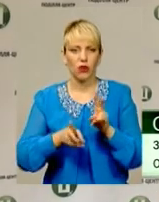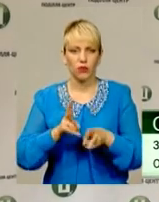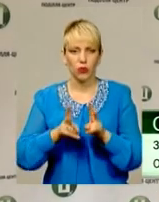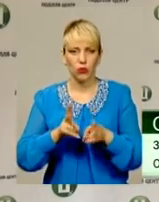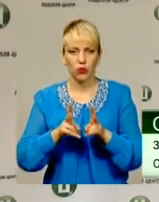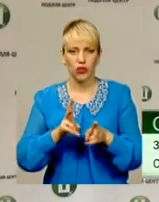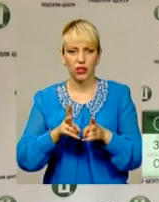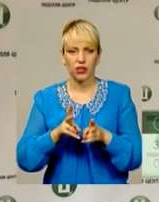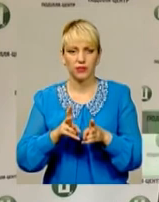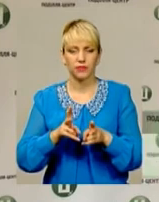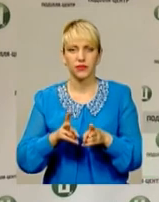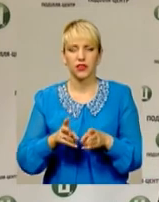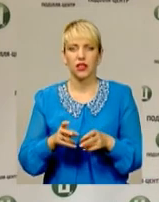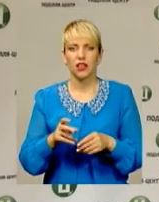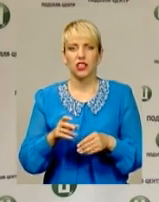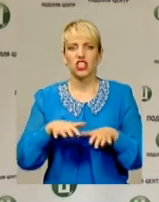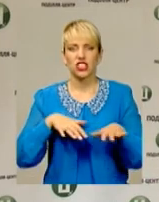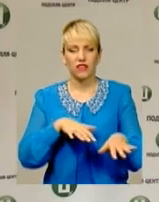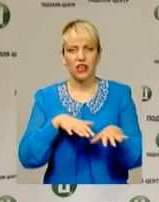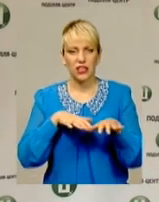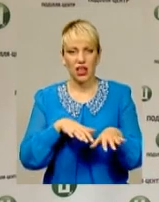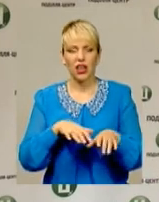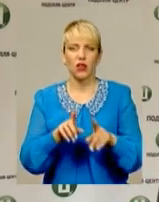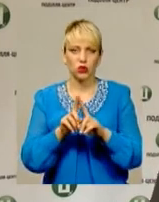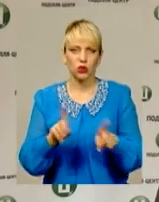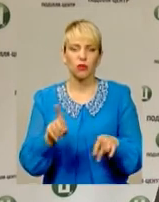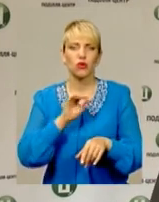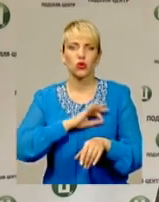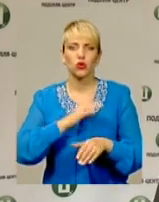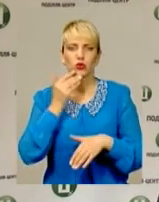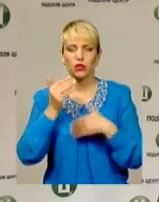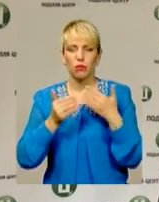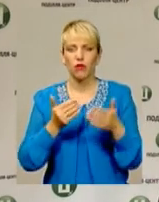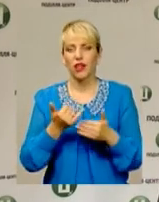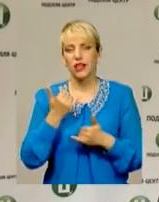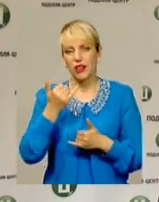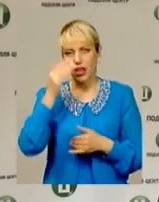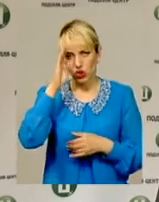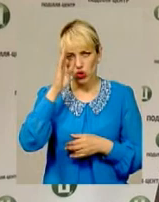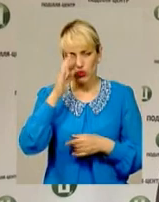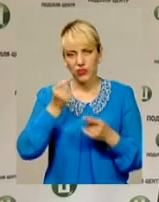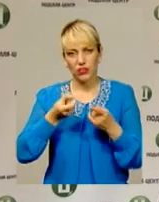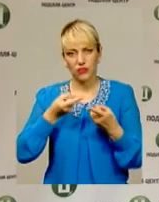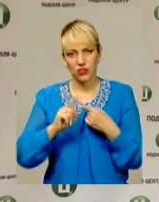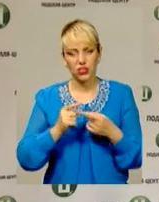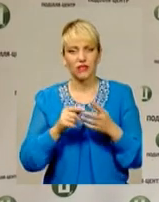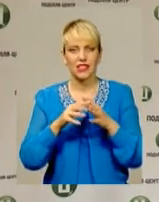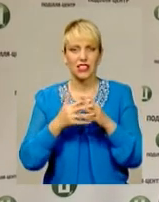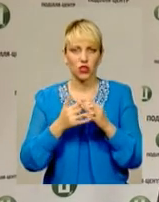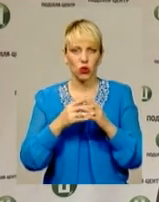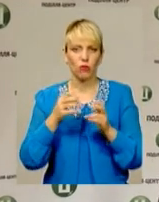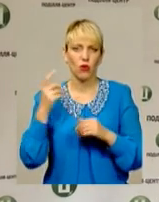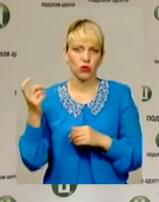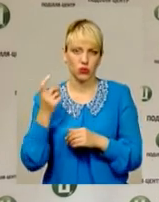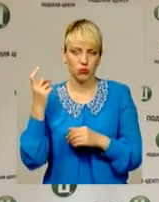швея. Для чоловіків це не є актуальною, але в сільському господарстві в нас